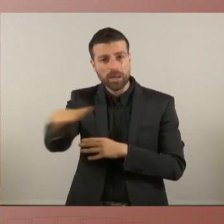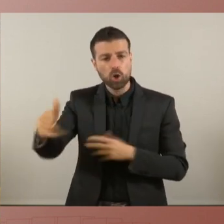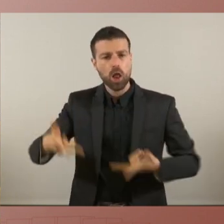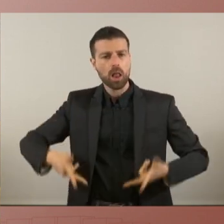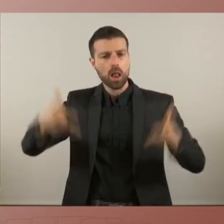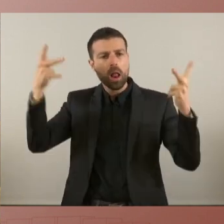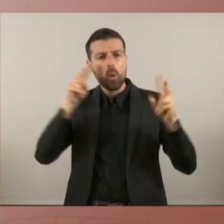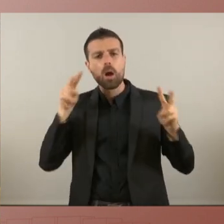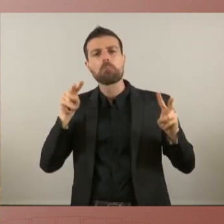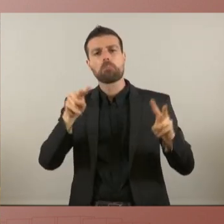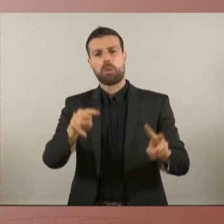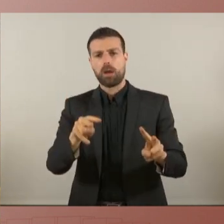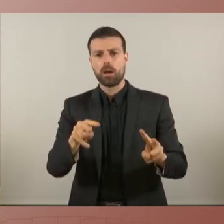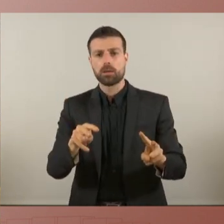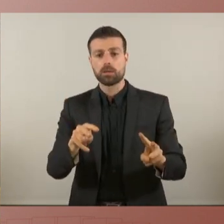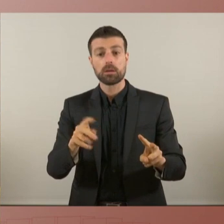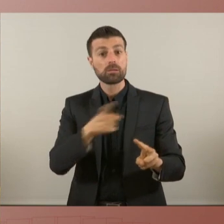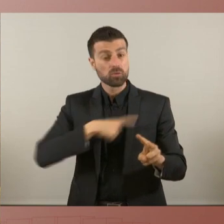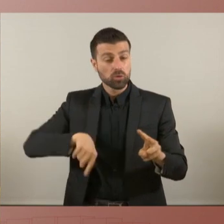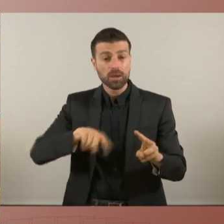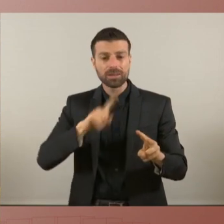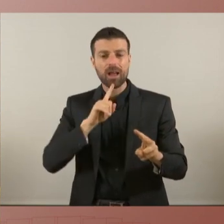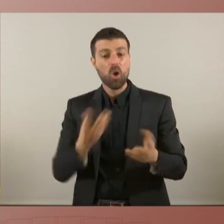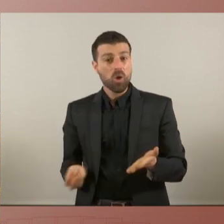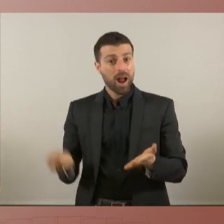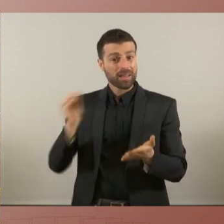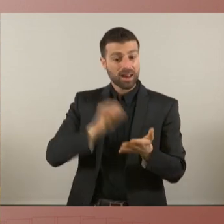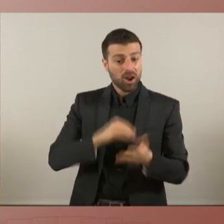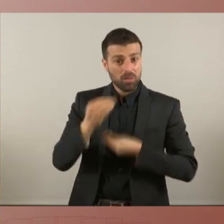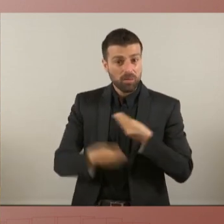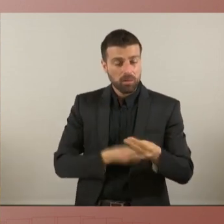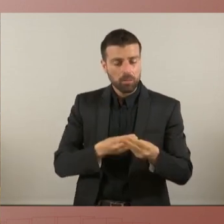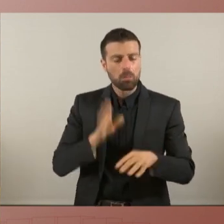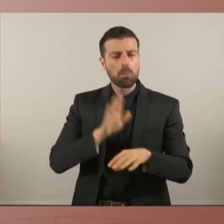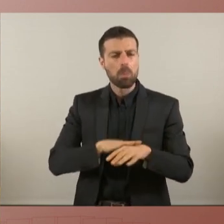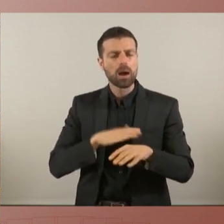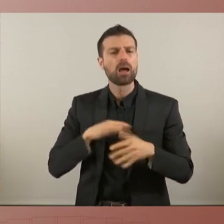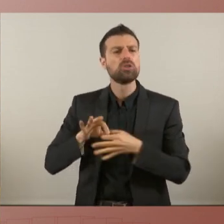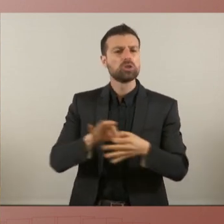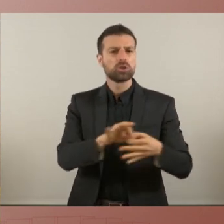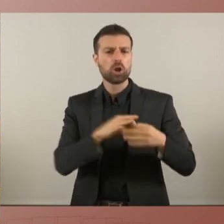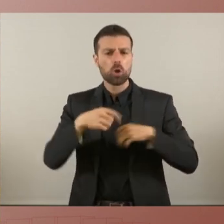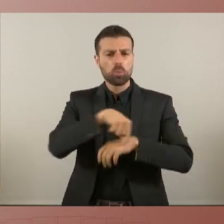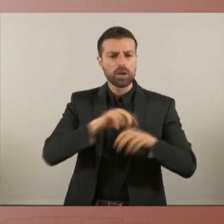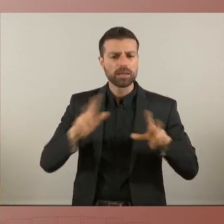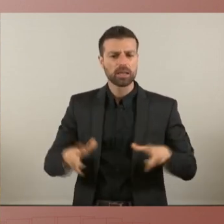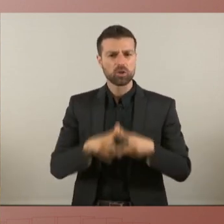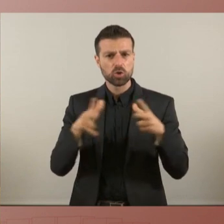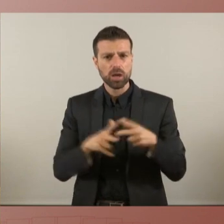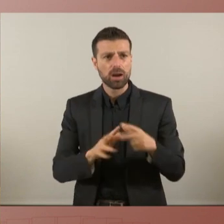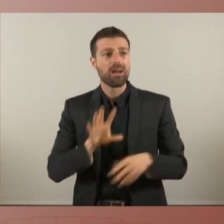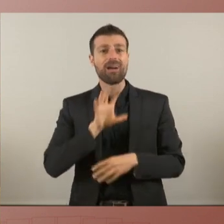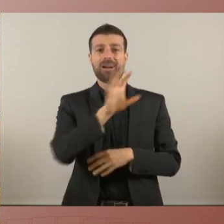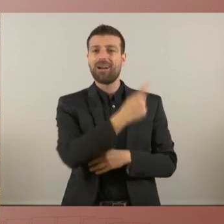convertim el ho tornarem a fer en un ariet per guanyar els drets socials i polítics que l'Estat es nega